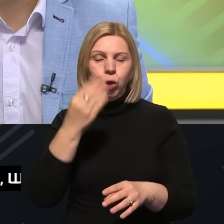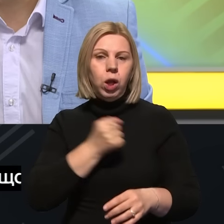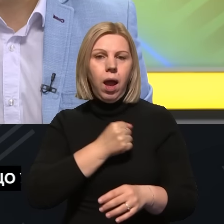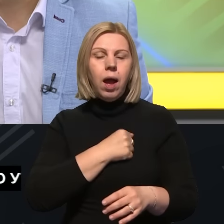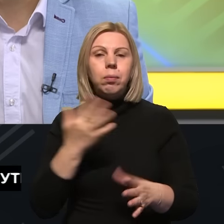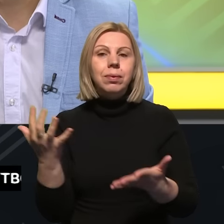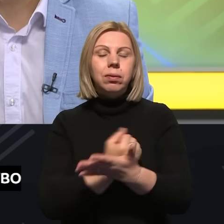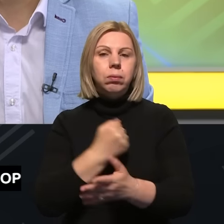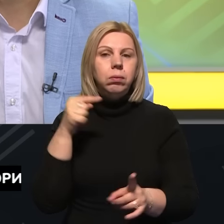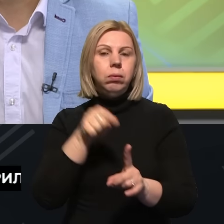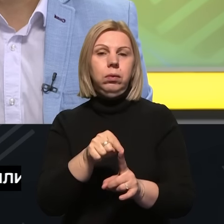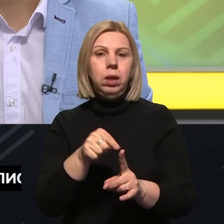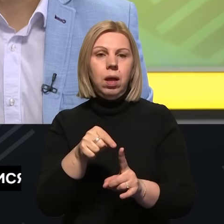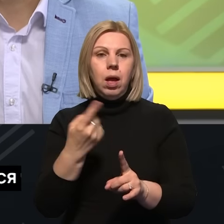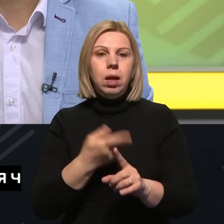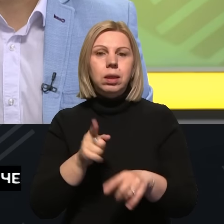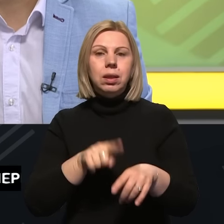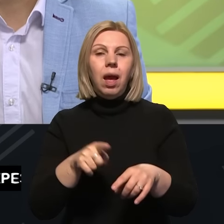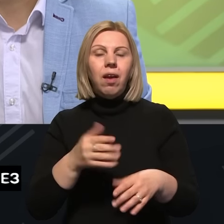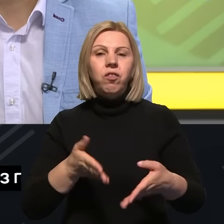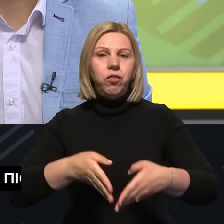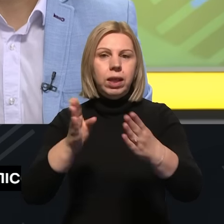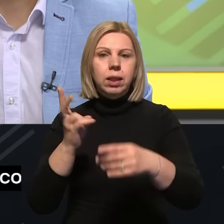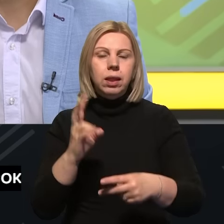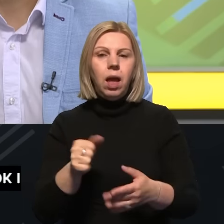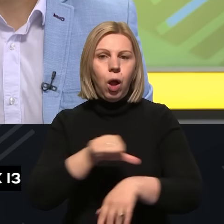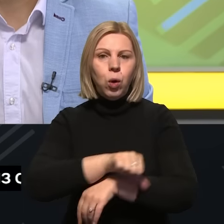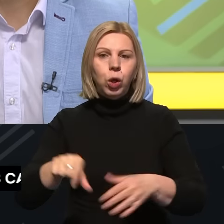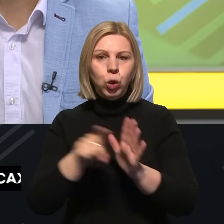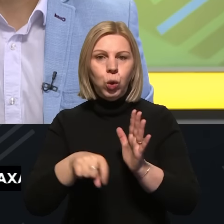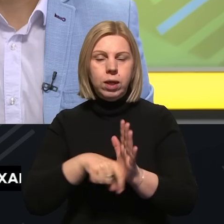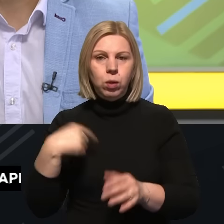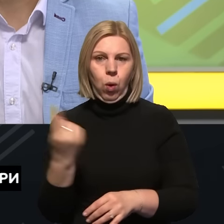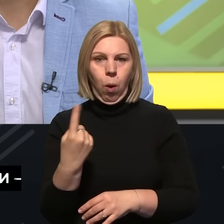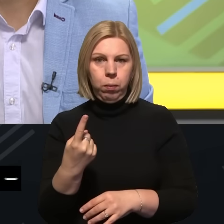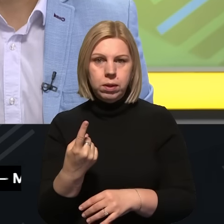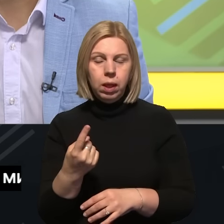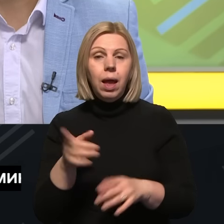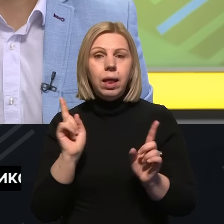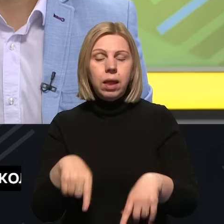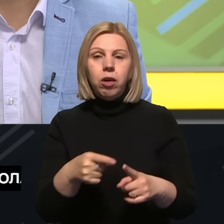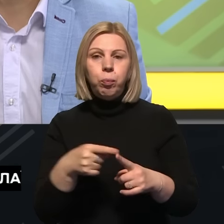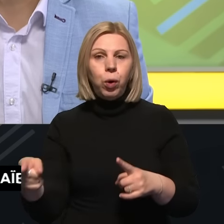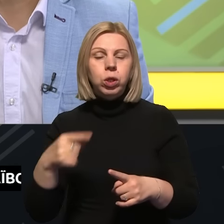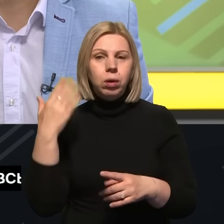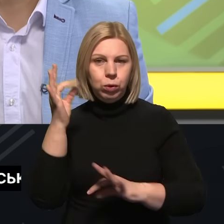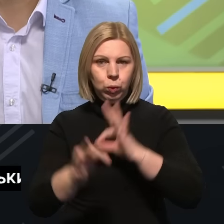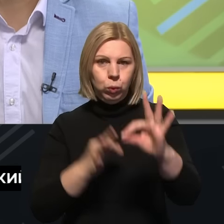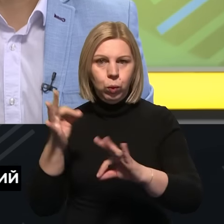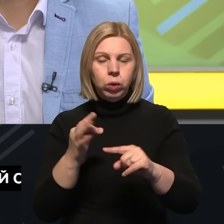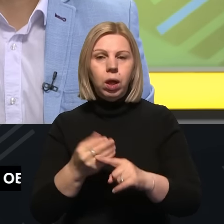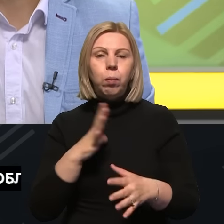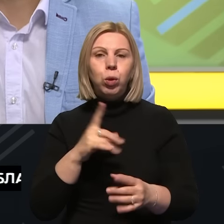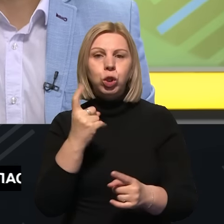їхнє – це вийти на адміністративні кордони Донецької області. Так протягом минулої доби відбулося